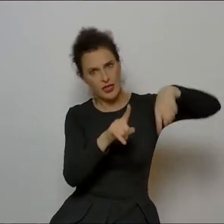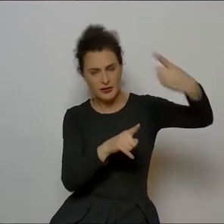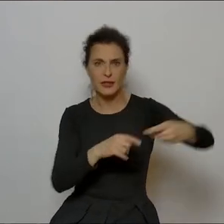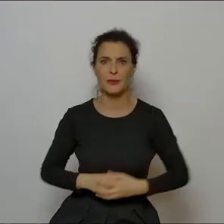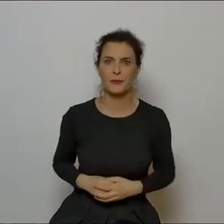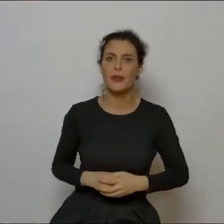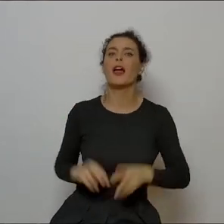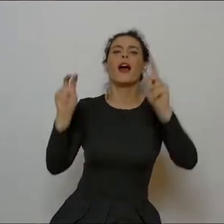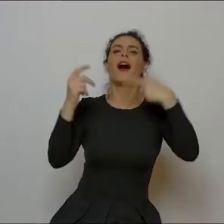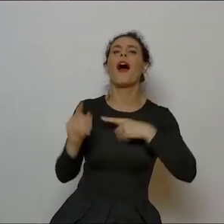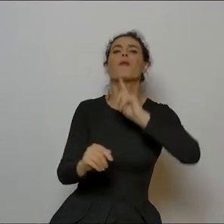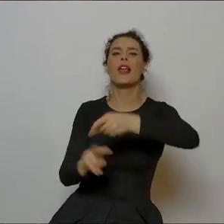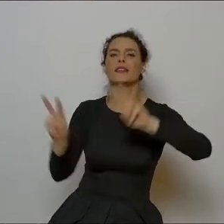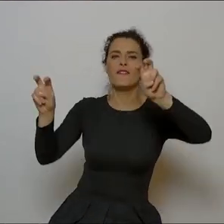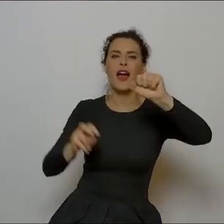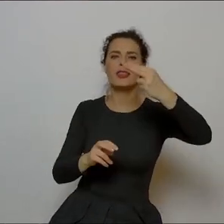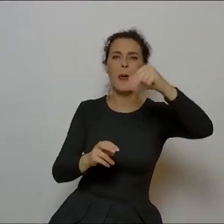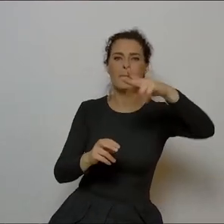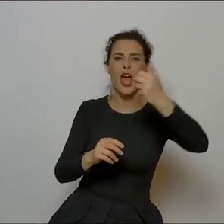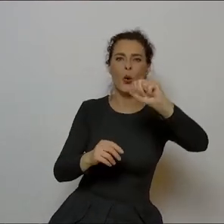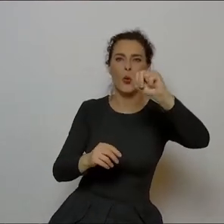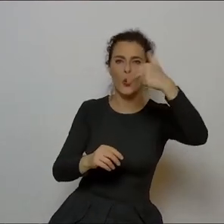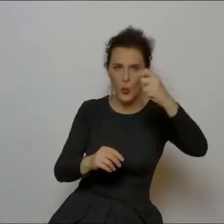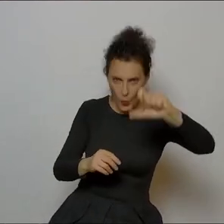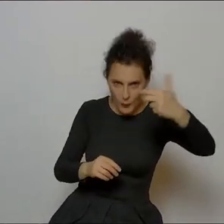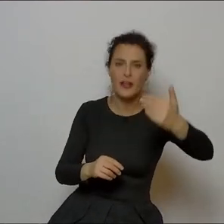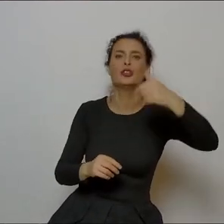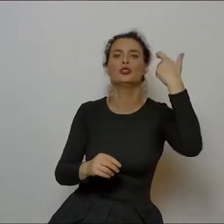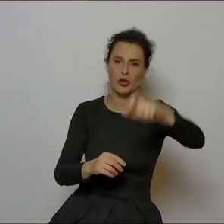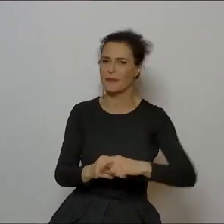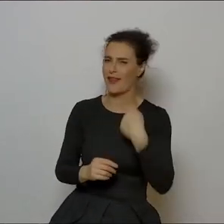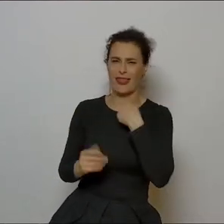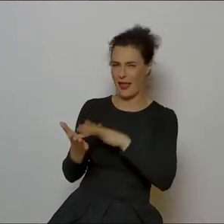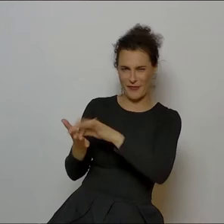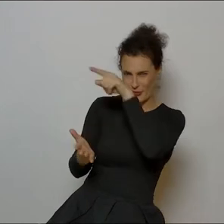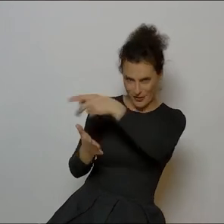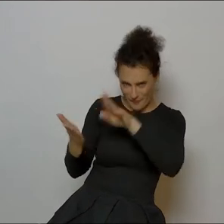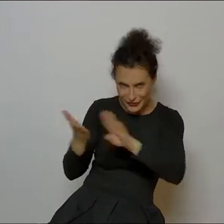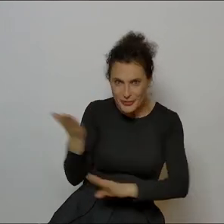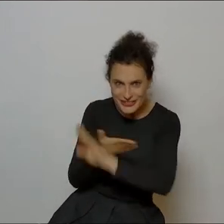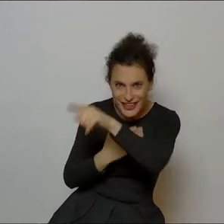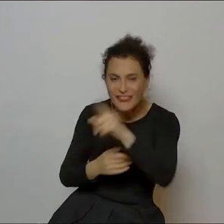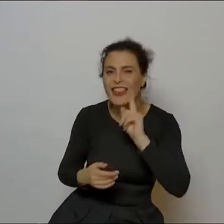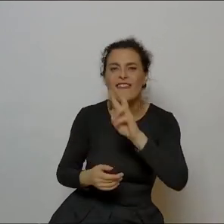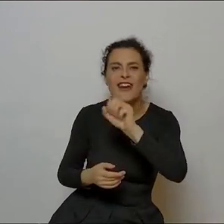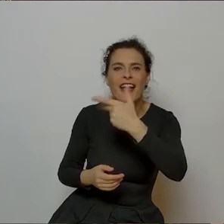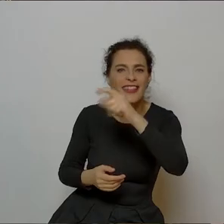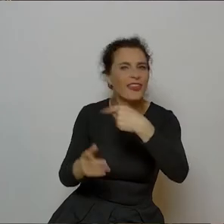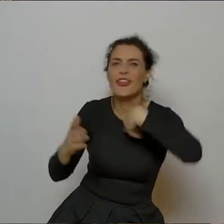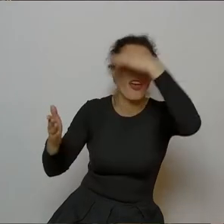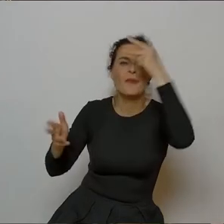Mekum 100 wierszy dokładnie. Panie Jakubie, nie zdziwię się jak Pan powie, że Pan brał też udział w przedstawieniu Wanda, tylko nie wiemy kogo Pan grał.